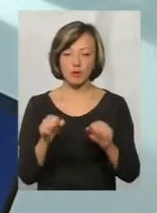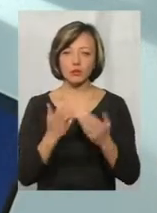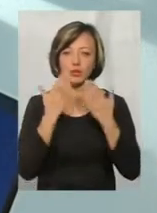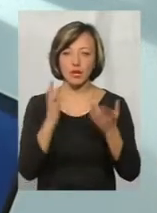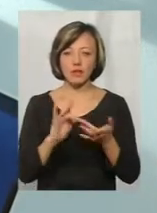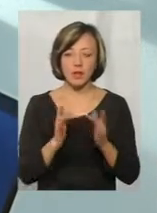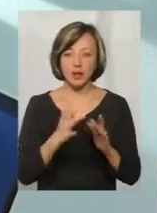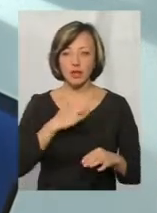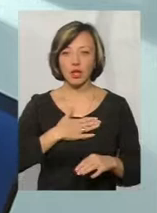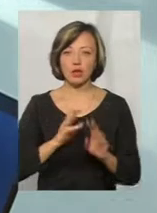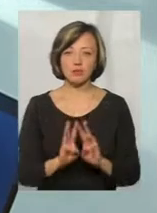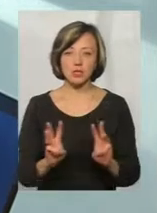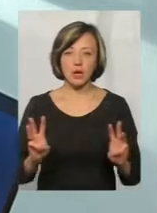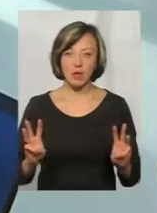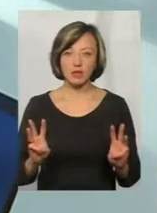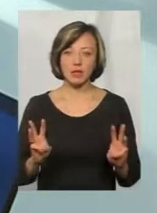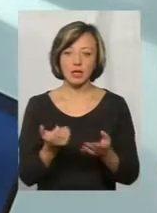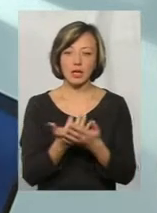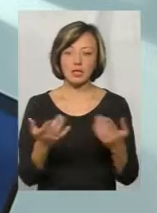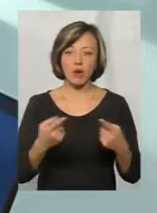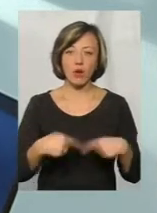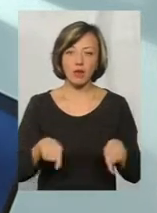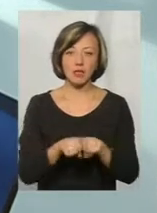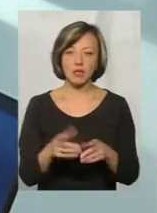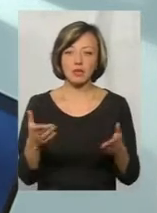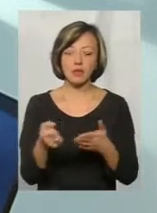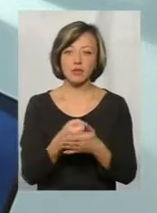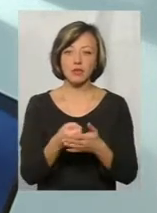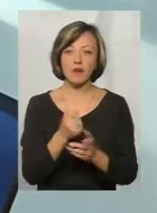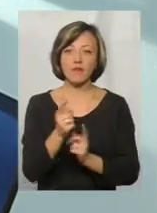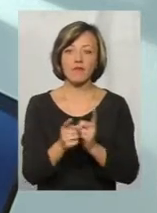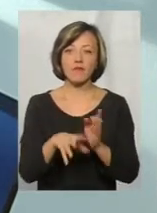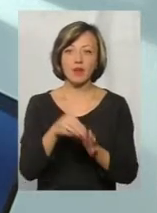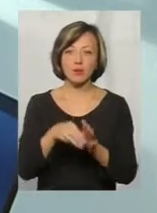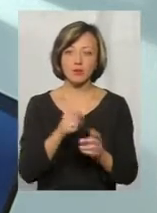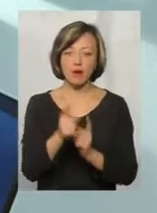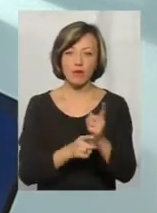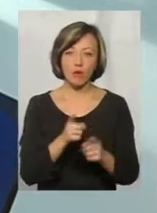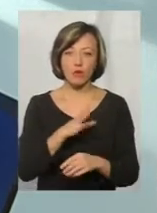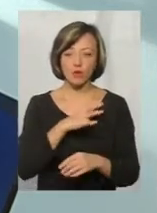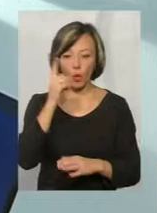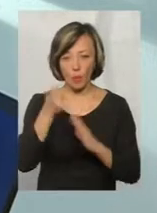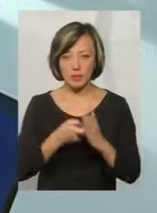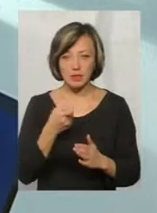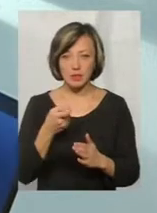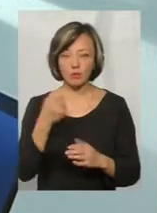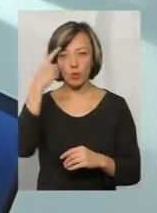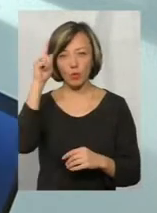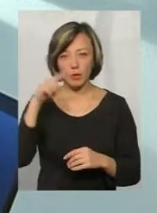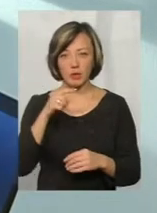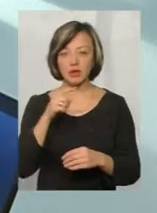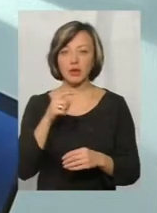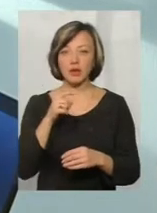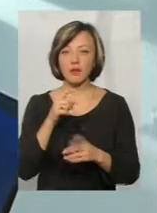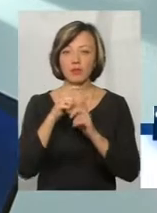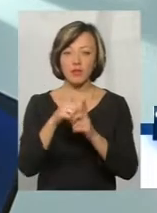в інтернеті, на нашому сайті, на сайтах різних організацій, які просувають виборчу реформу, бути обізнаним, вміти відповідати